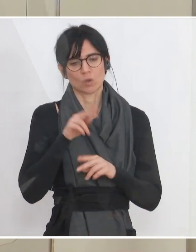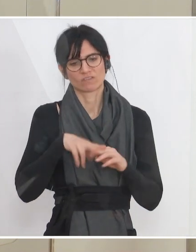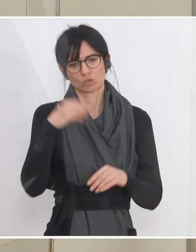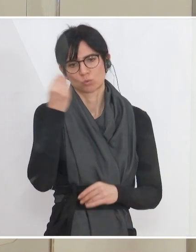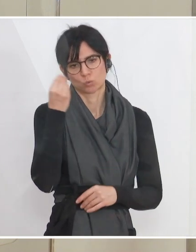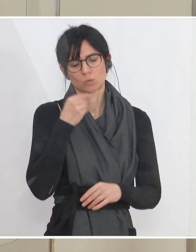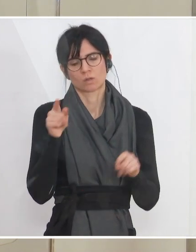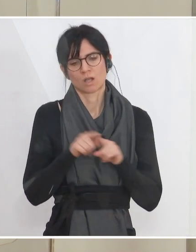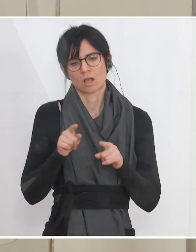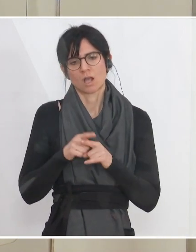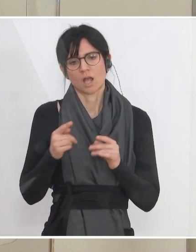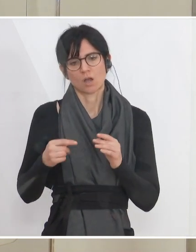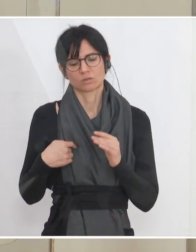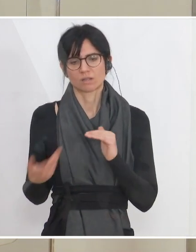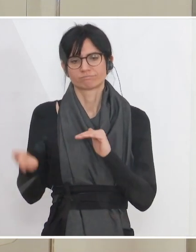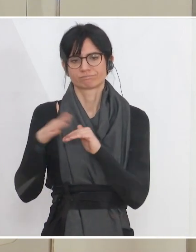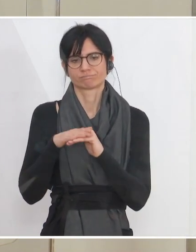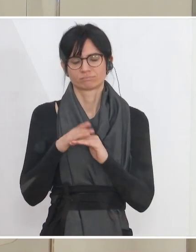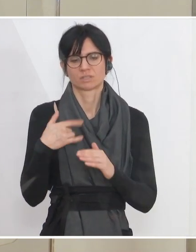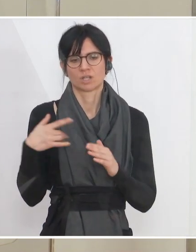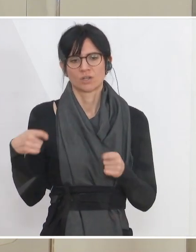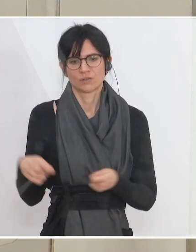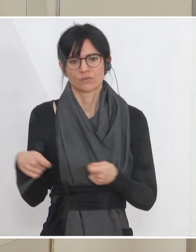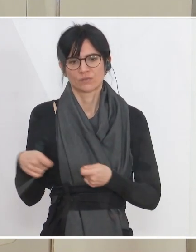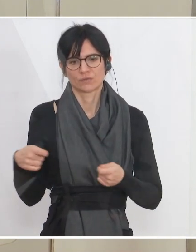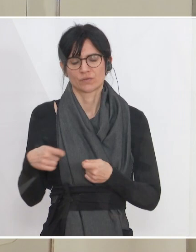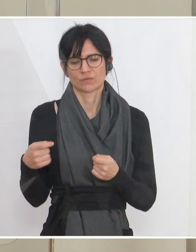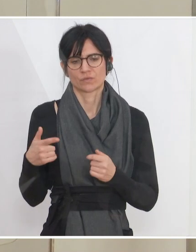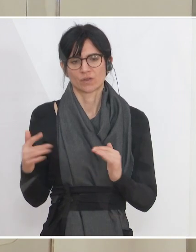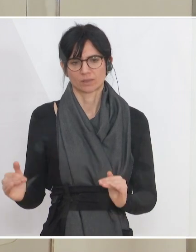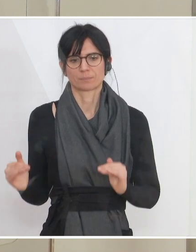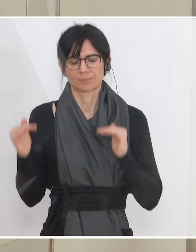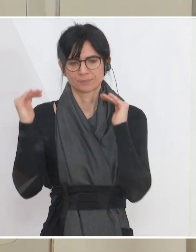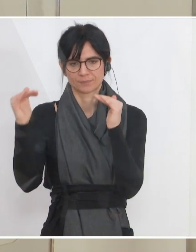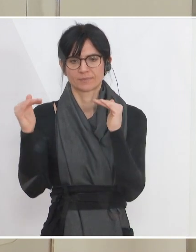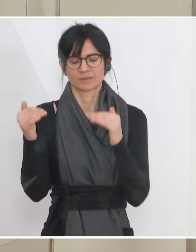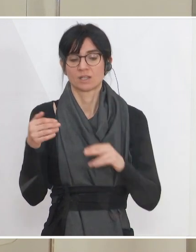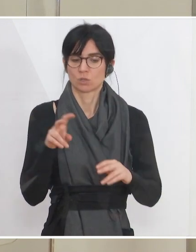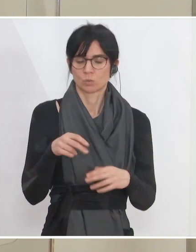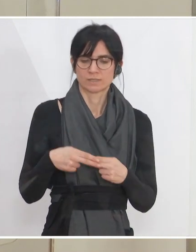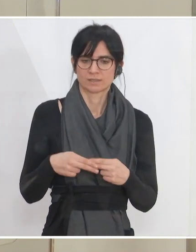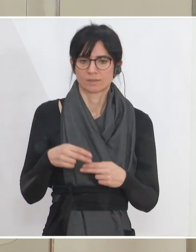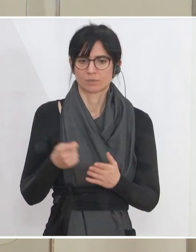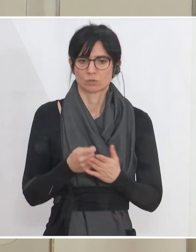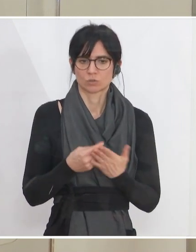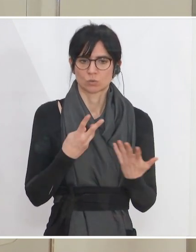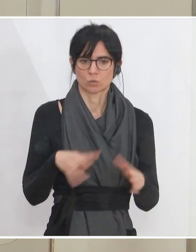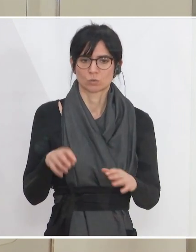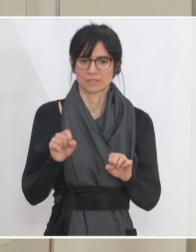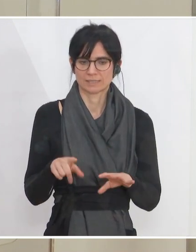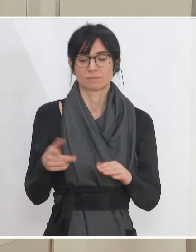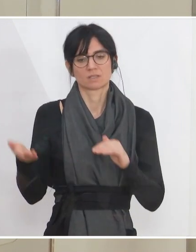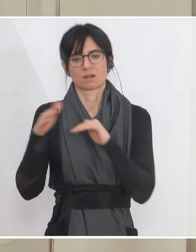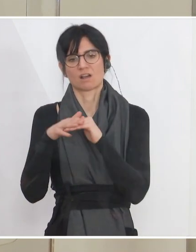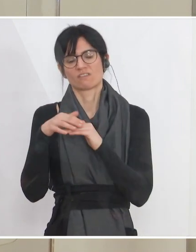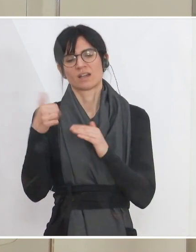da gab es eine Erhöhung, dass die Förderhöhe, die maximale Förderhöhe bei Kursnebenkosten von 917 Euro auf